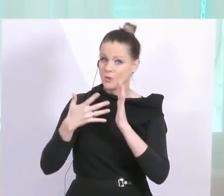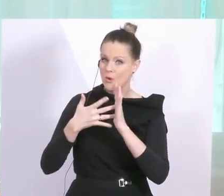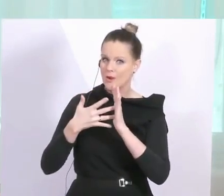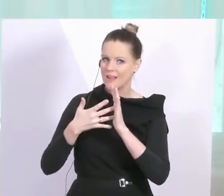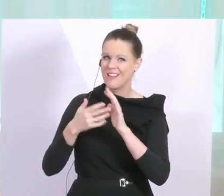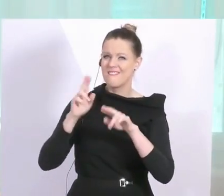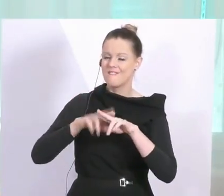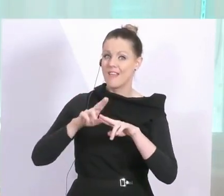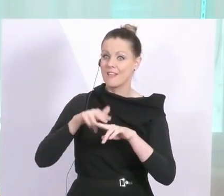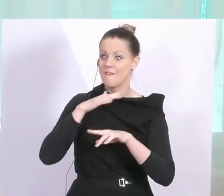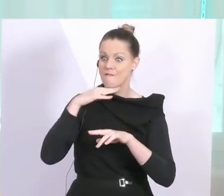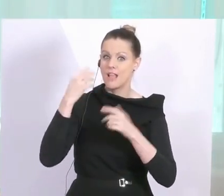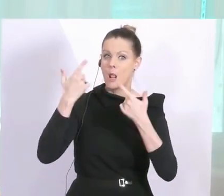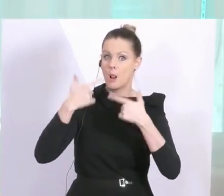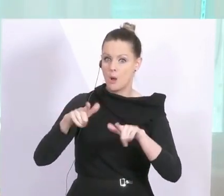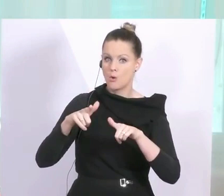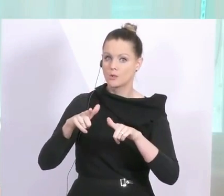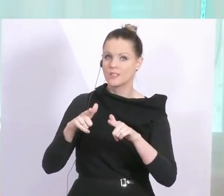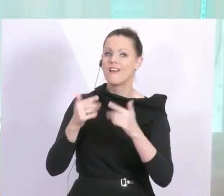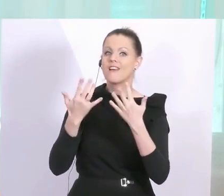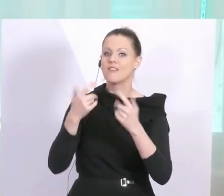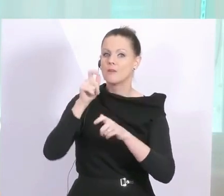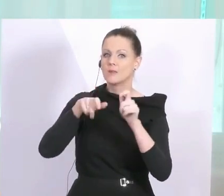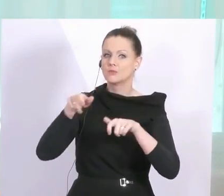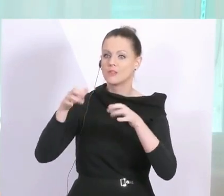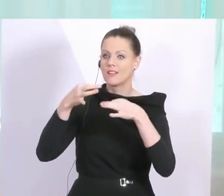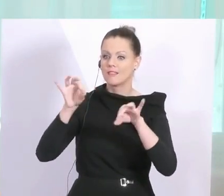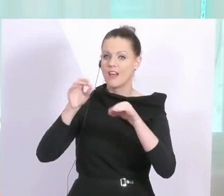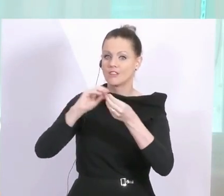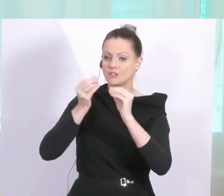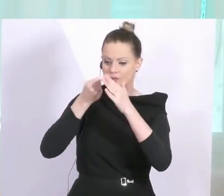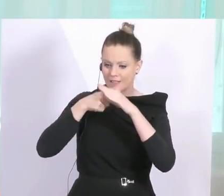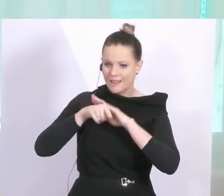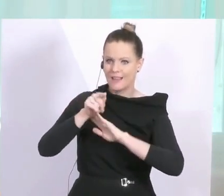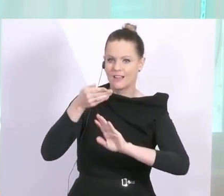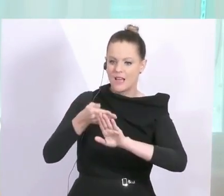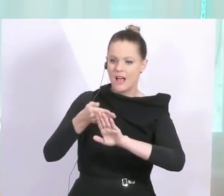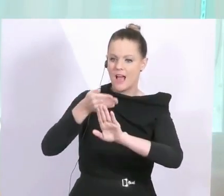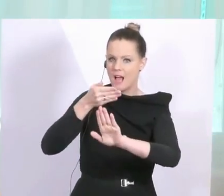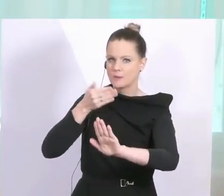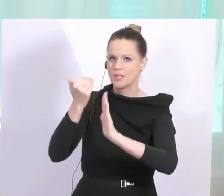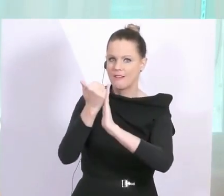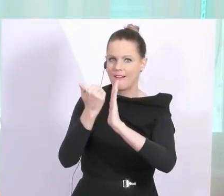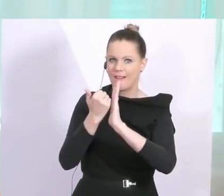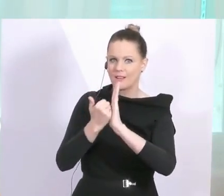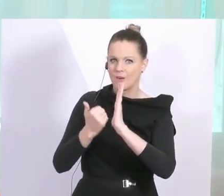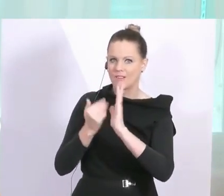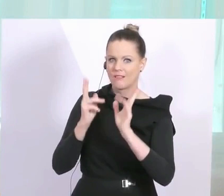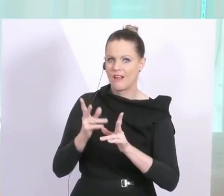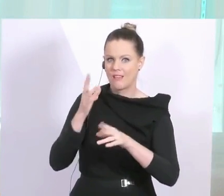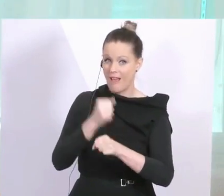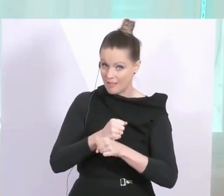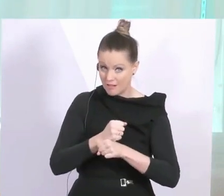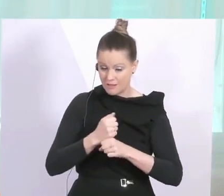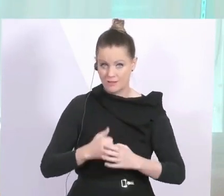Stoßzeiten tatsächlich Zugang haben sollten, damit diese Abstandsregelungen aufrechterhalten bleiben